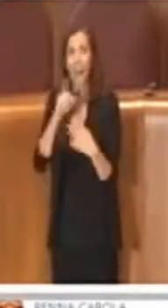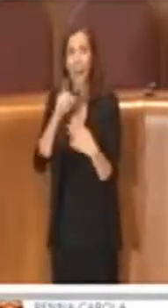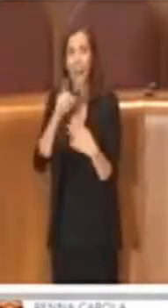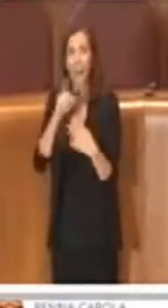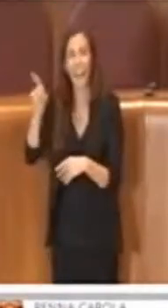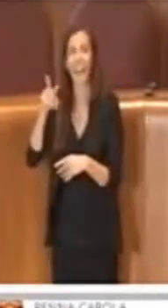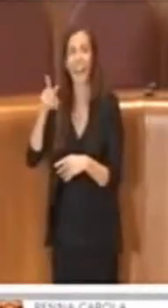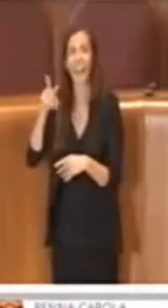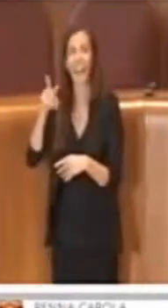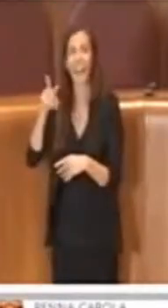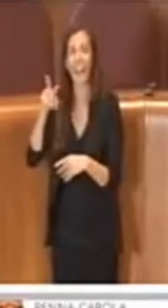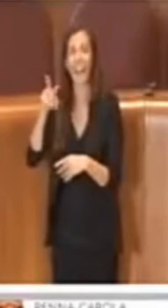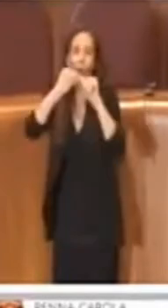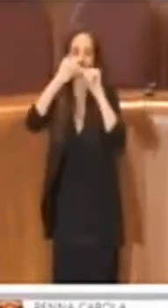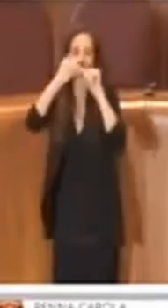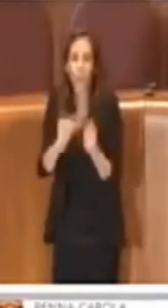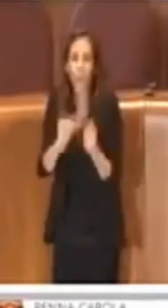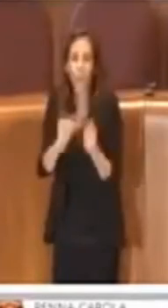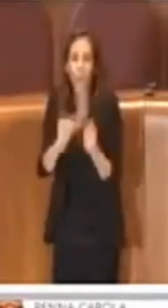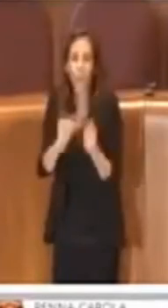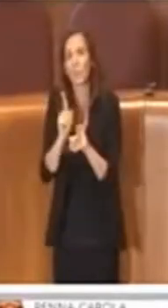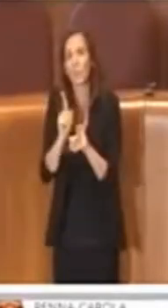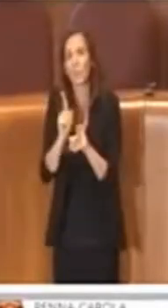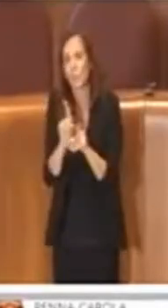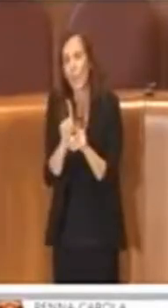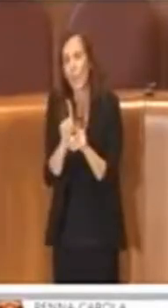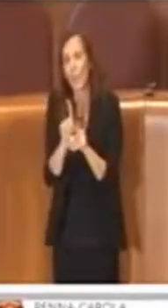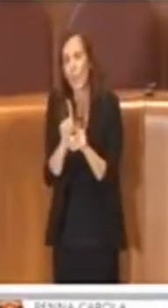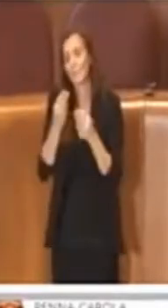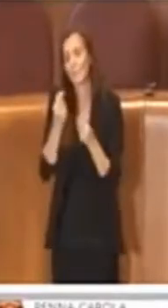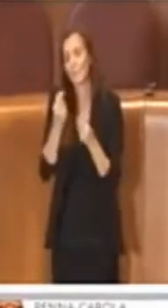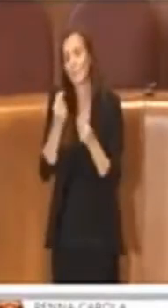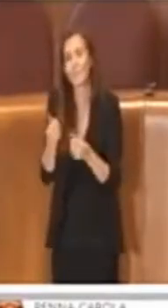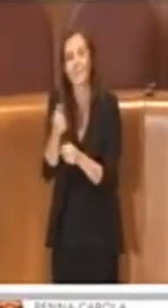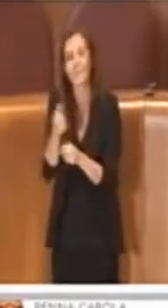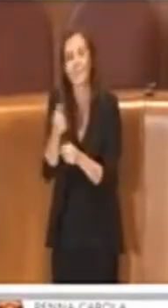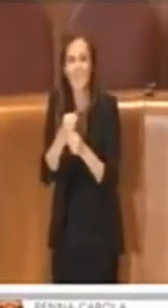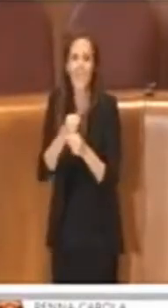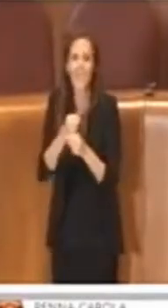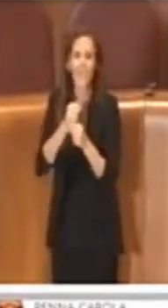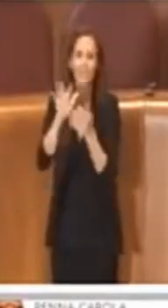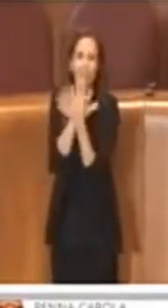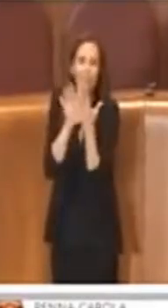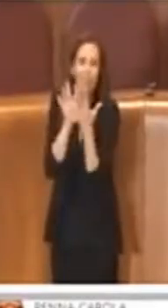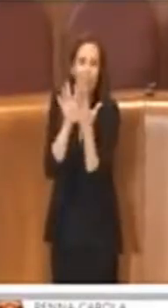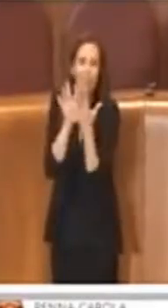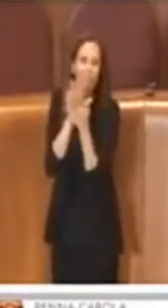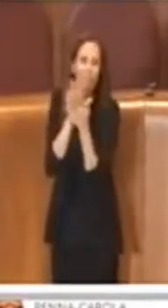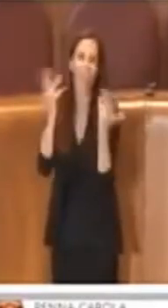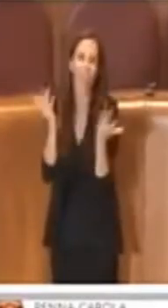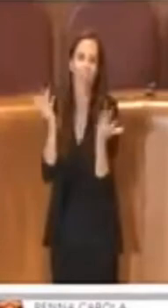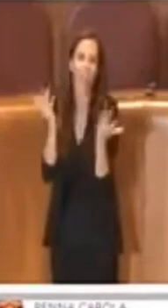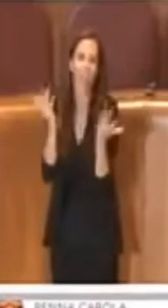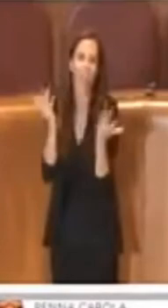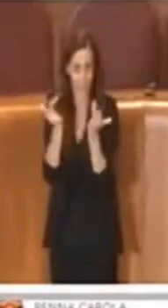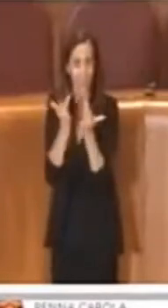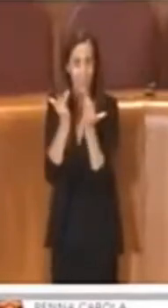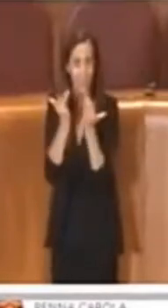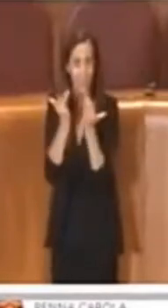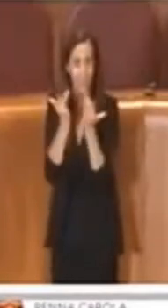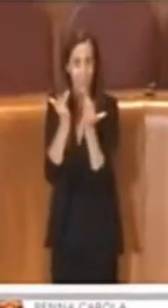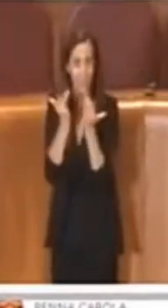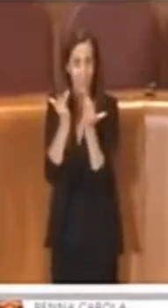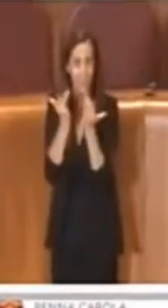un segnale di sostegno alle imprese, ma con ben altri segni di sostegno che questa maggioranza